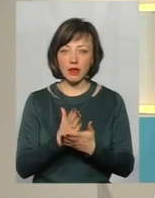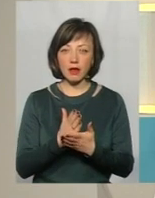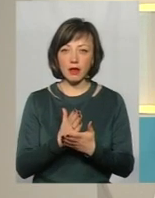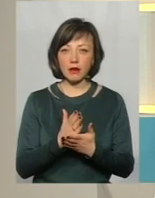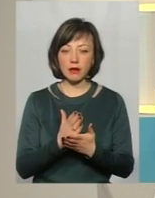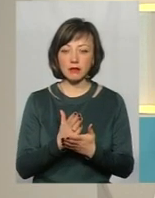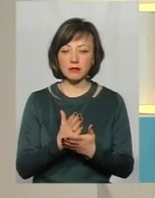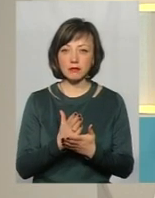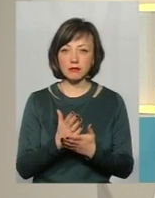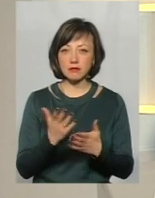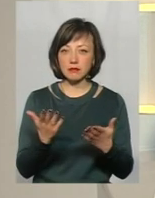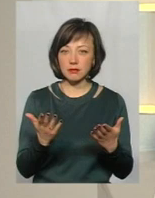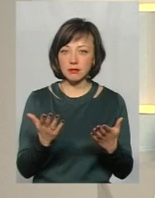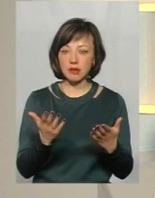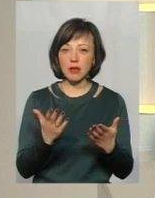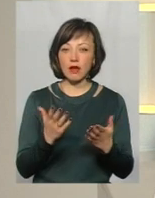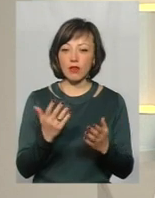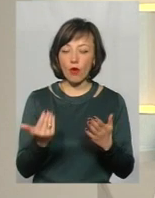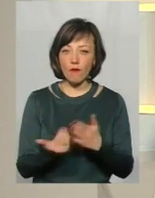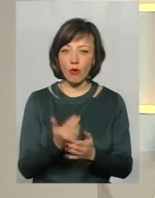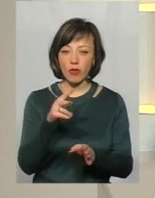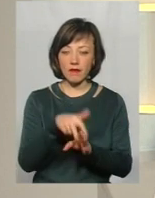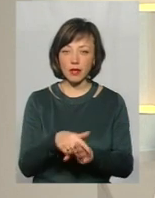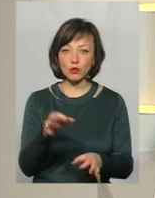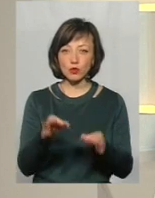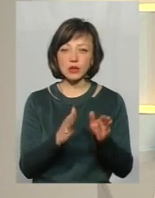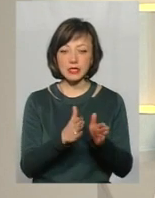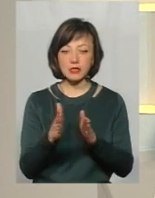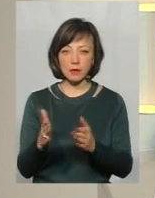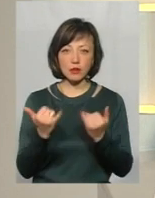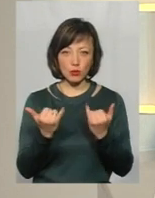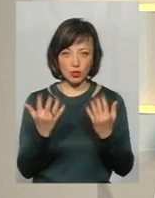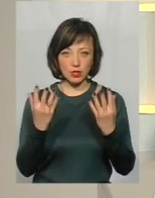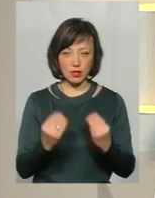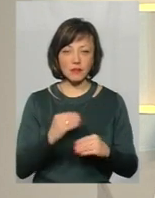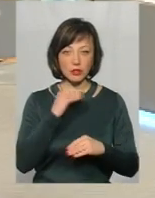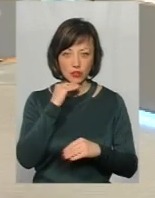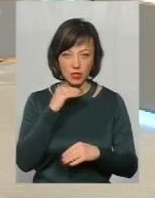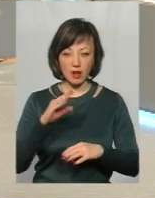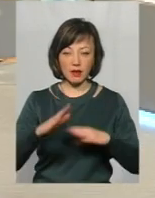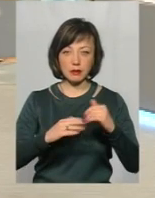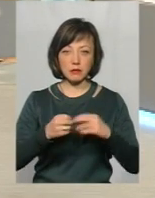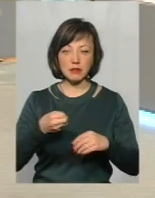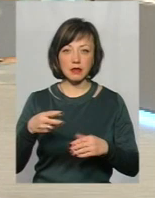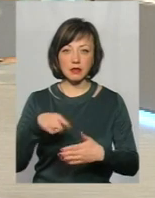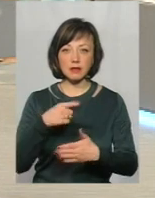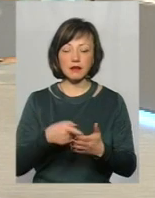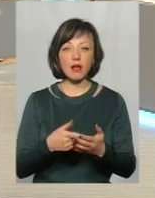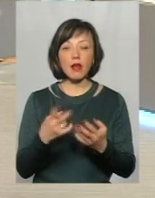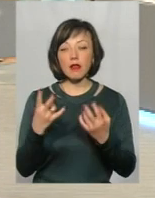навантаження на судову систему. На сьогодні вистачає фахівців? На сьогодні ми будемо говорити, що